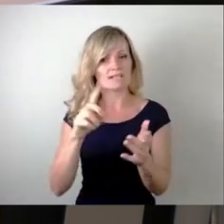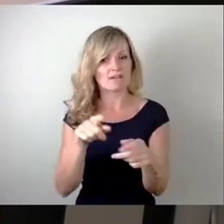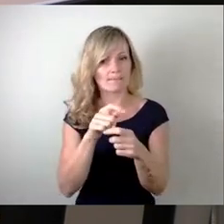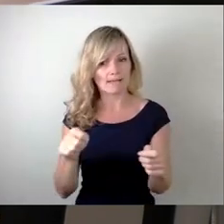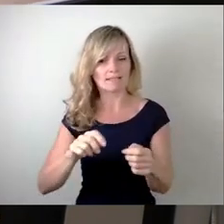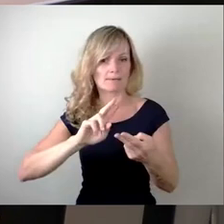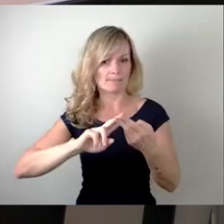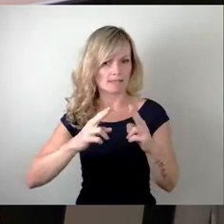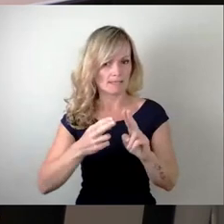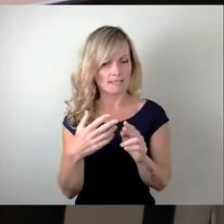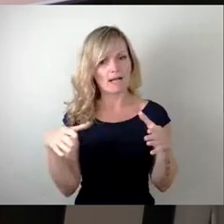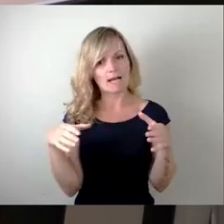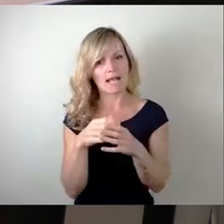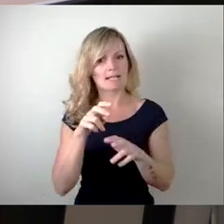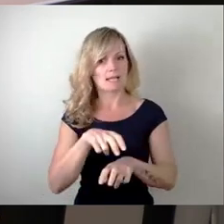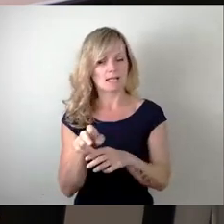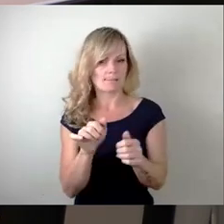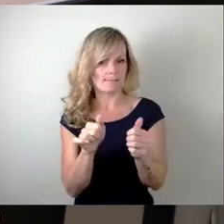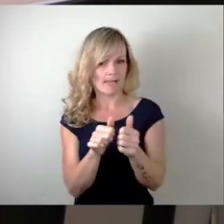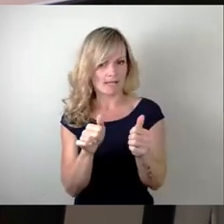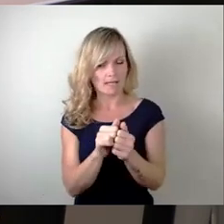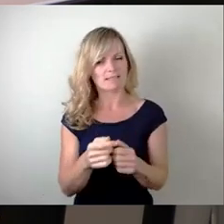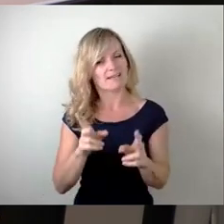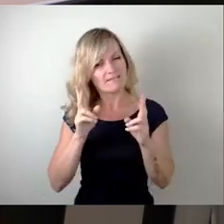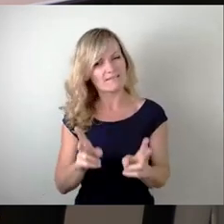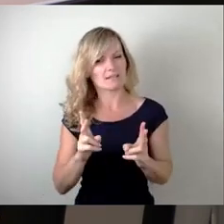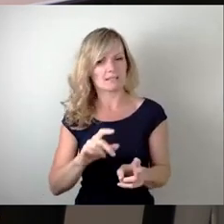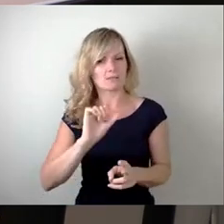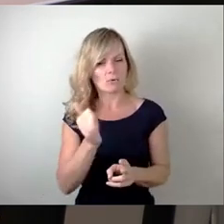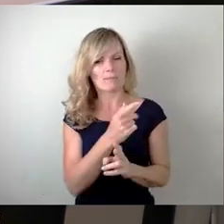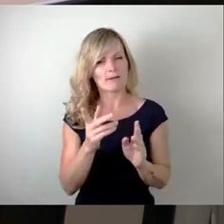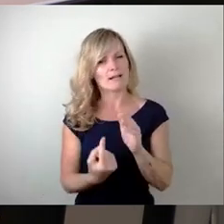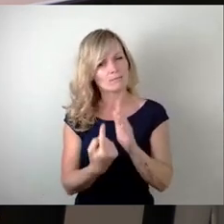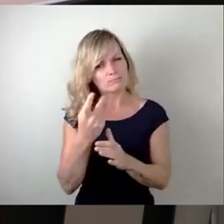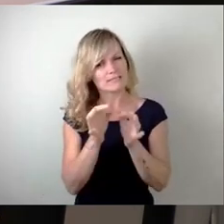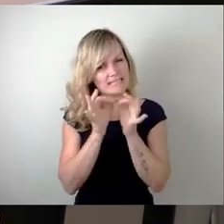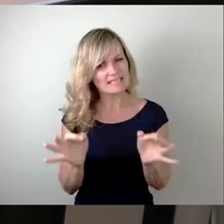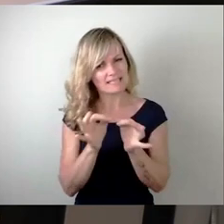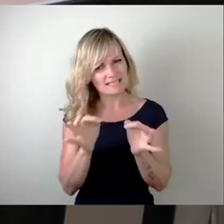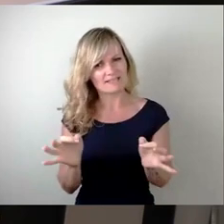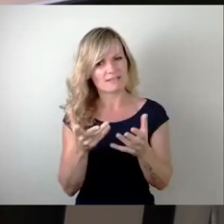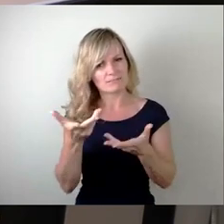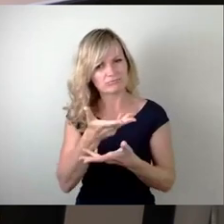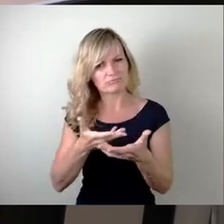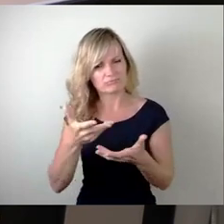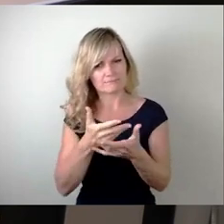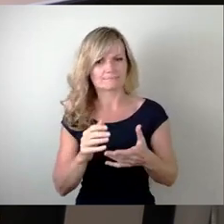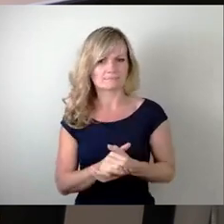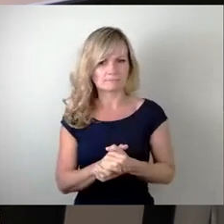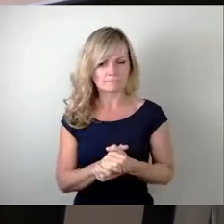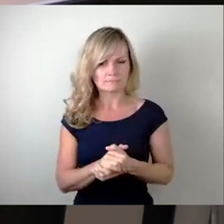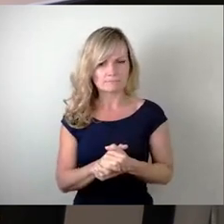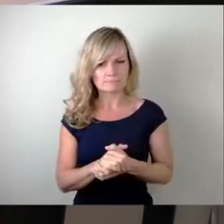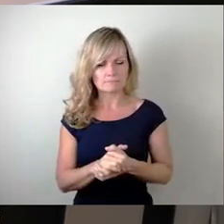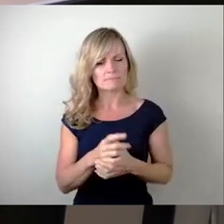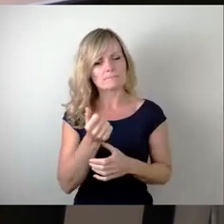Kleingartenbeirats wirklich noch einmal sehr intensiv beraten. In mehreren Runden haben